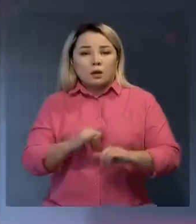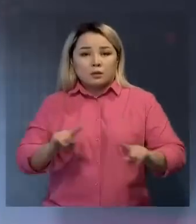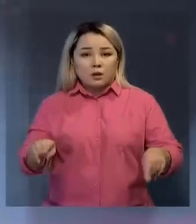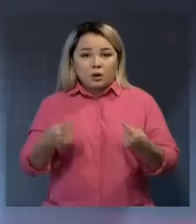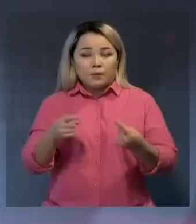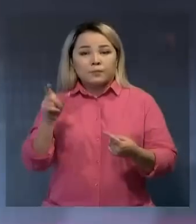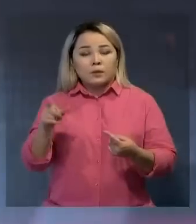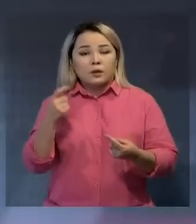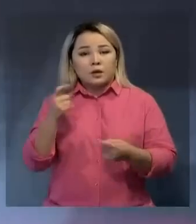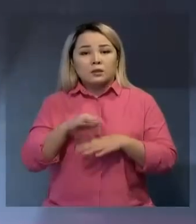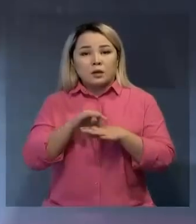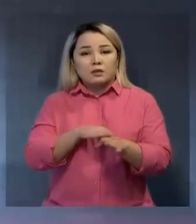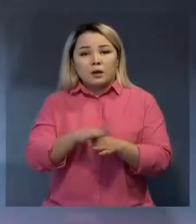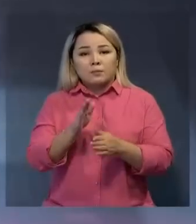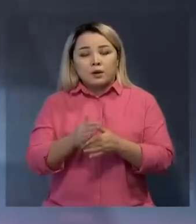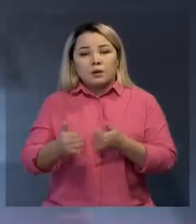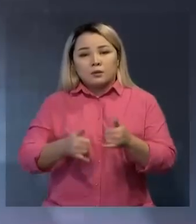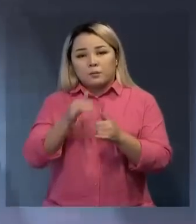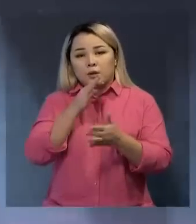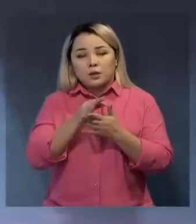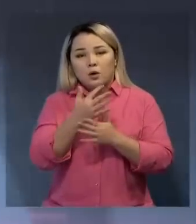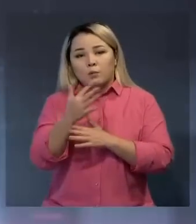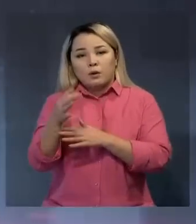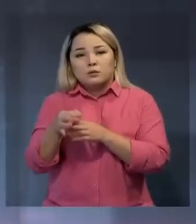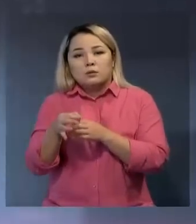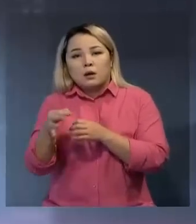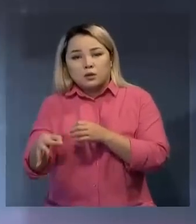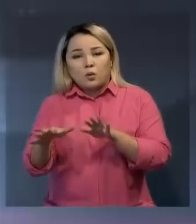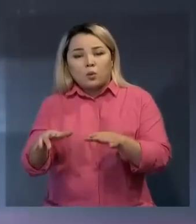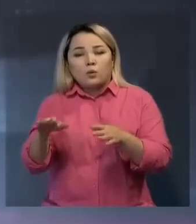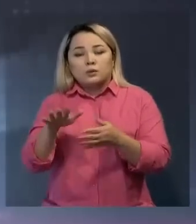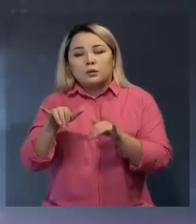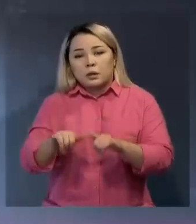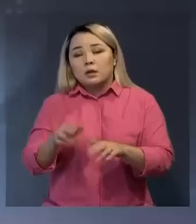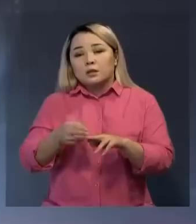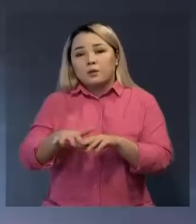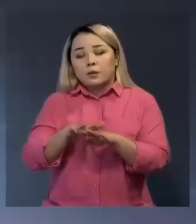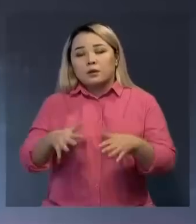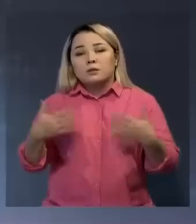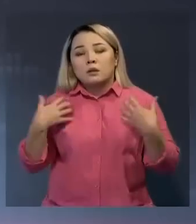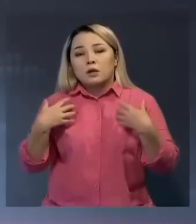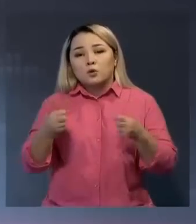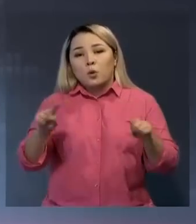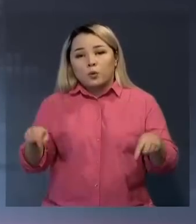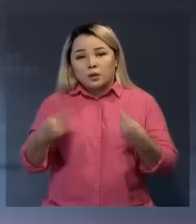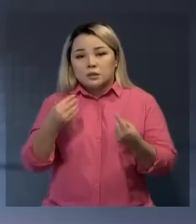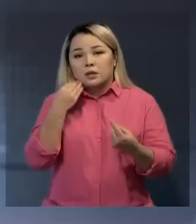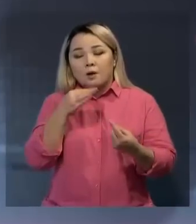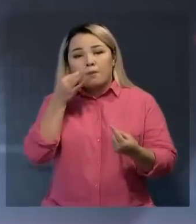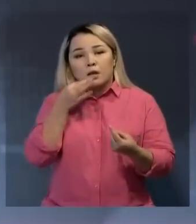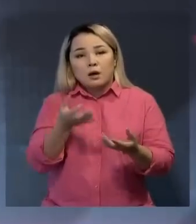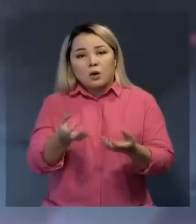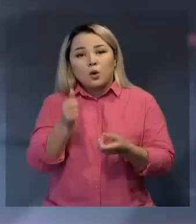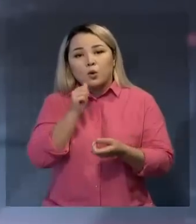Омартасы адам аяғы баса бермейтін орман алқабында орыналасқан. Бұл жерге келушілер денсаулығын оңалтып қоймай, сапалы бал